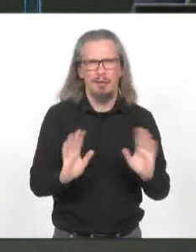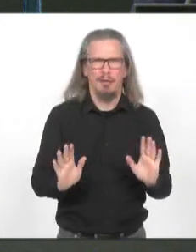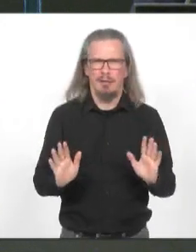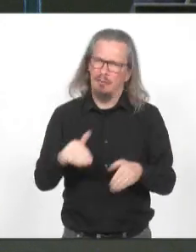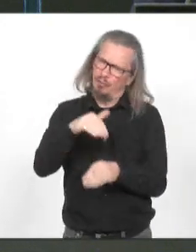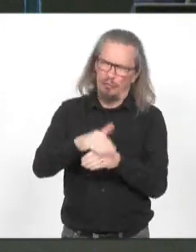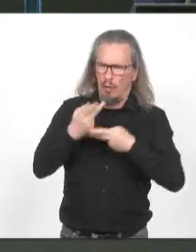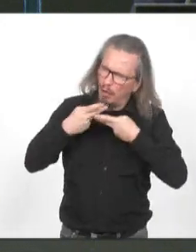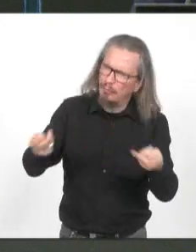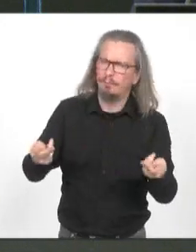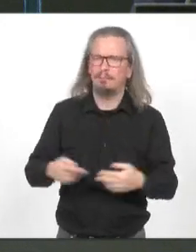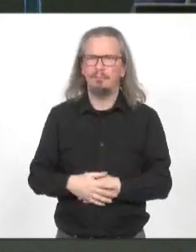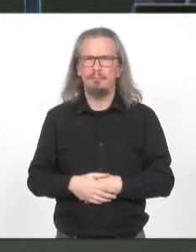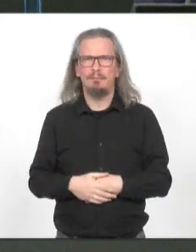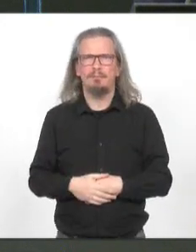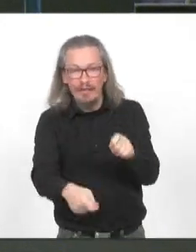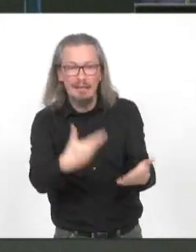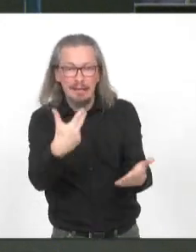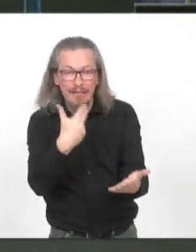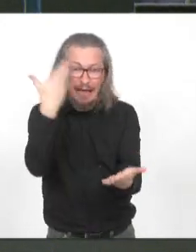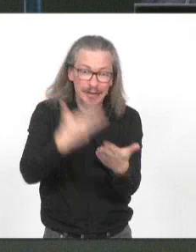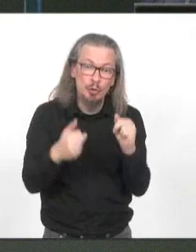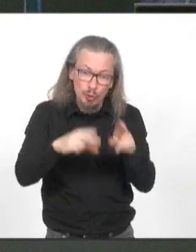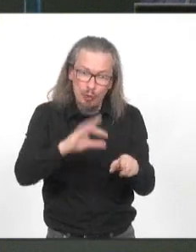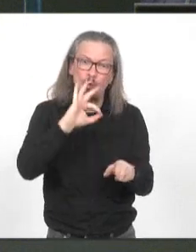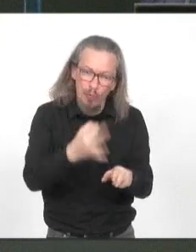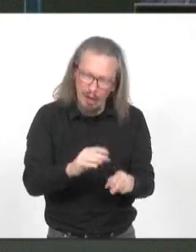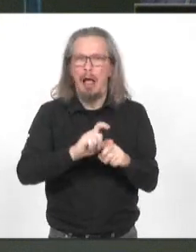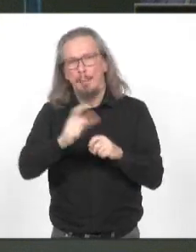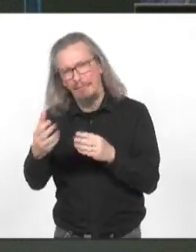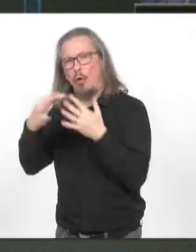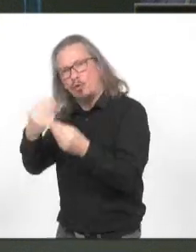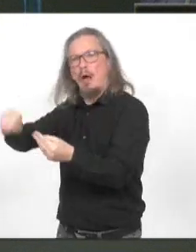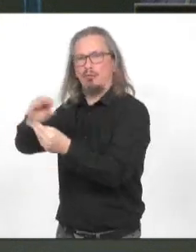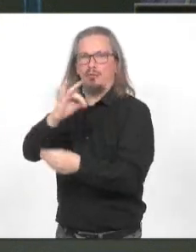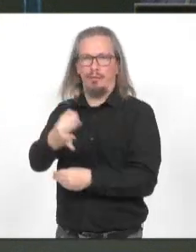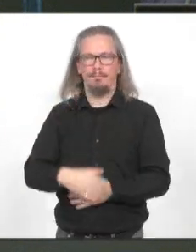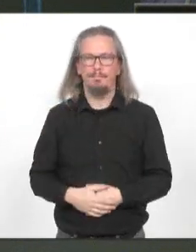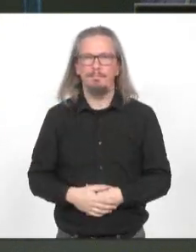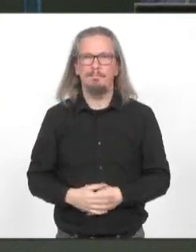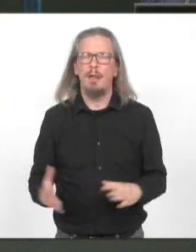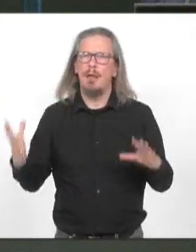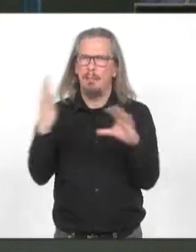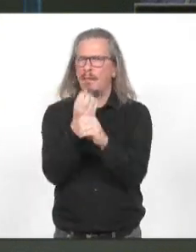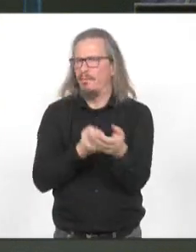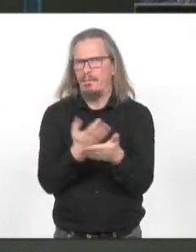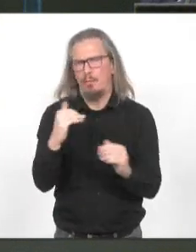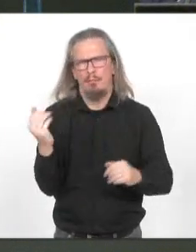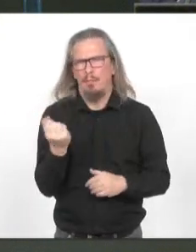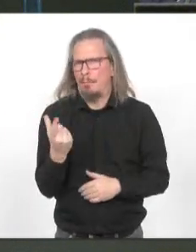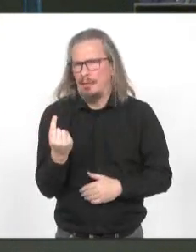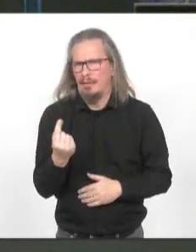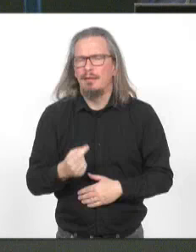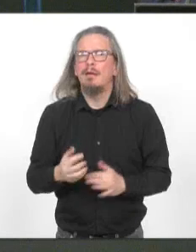nouveau ici en Conseil métropolitain, en efficacité. Je termine rapidement, M. le Président, sur